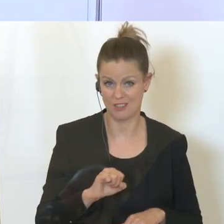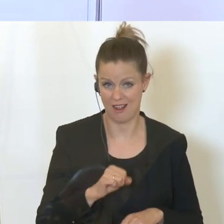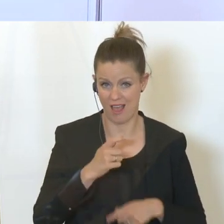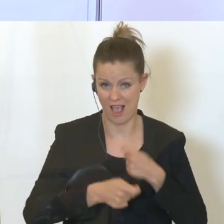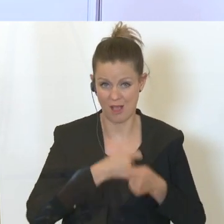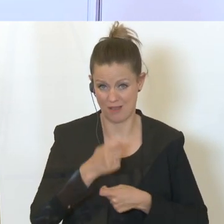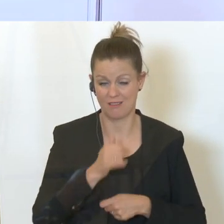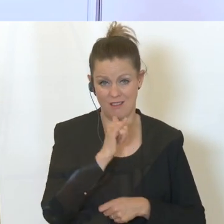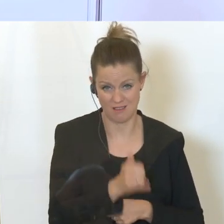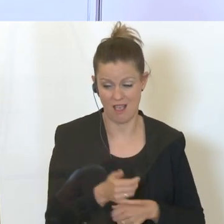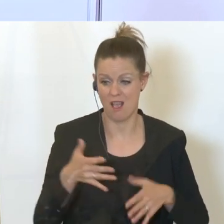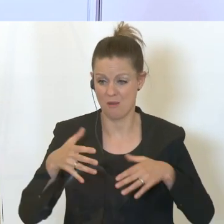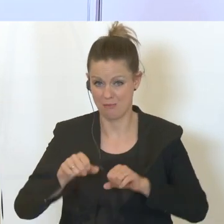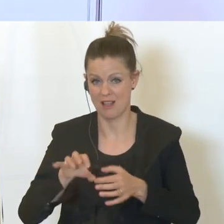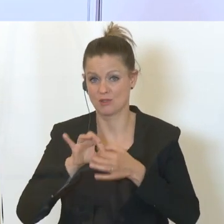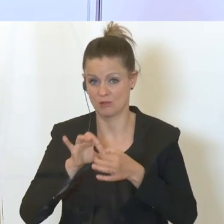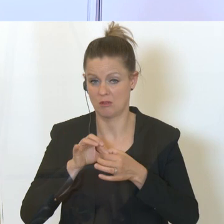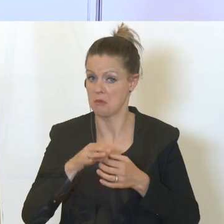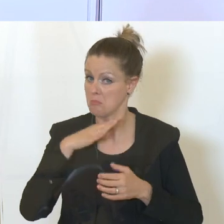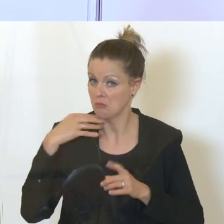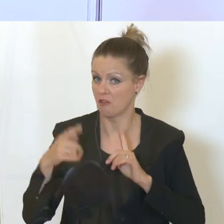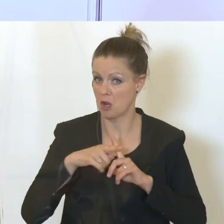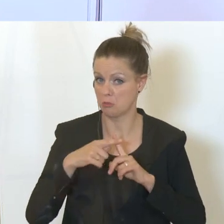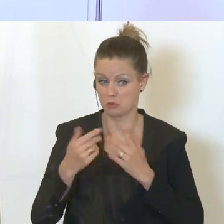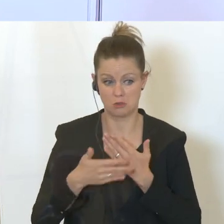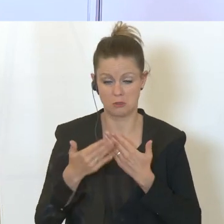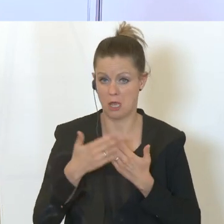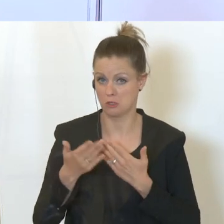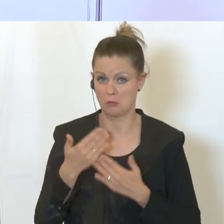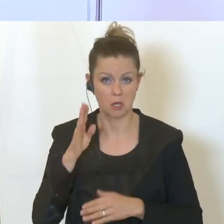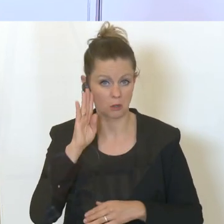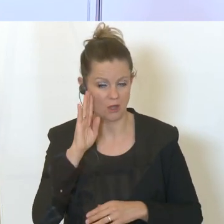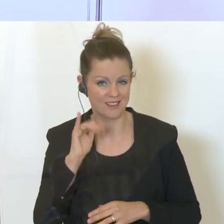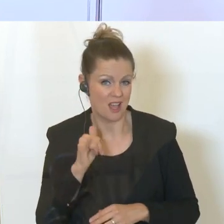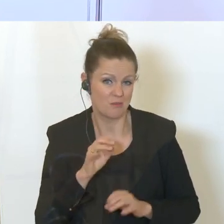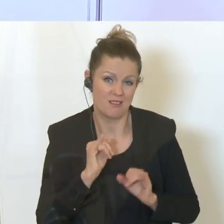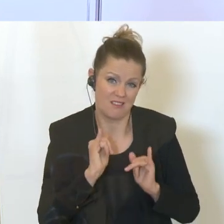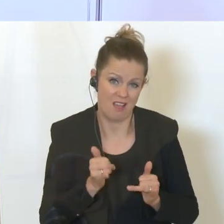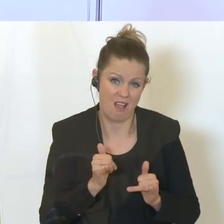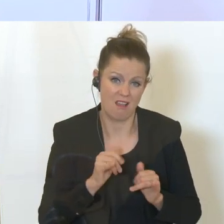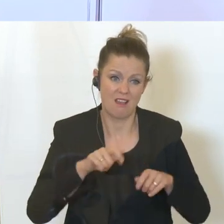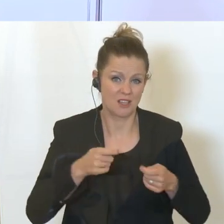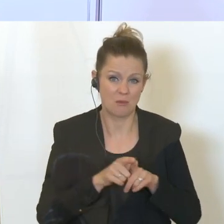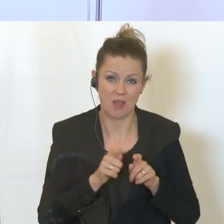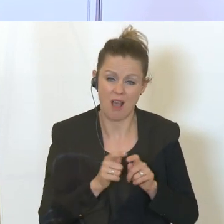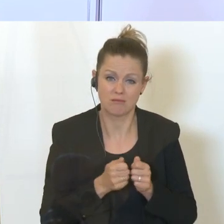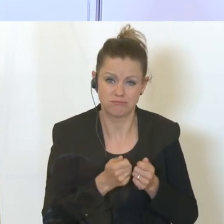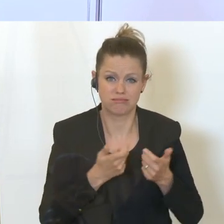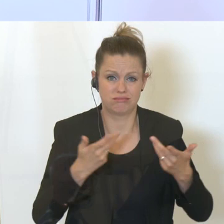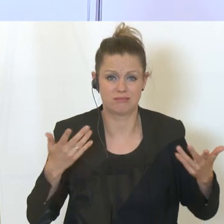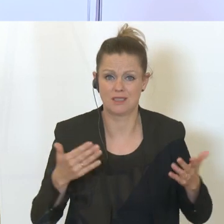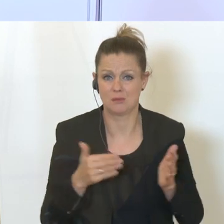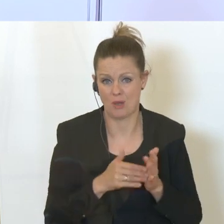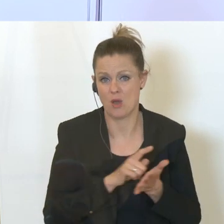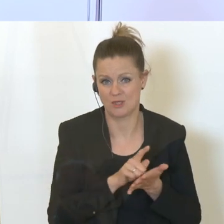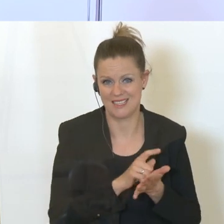was die Banken betrifft, habe ich viele positive Beispiele jetzt bekommen. Aber natürlich gibt es auch noch viele, wo es andauert. Auch da